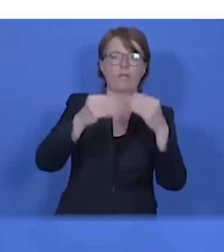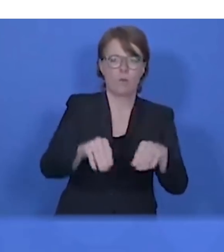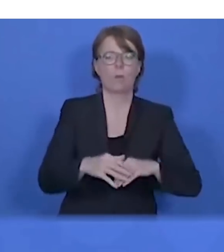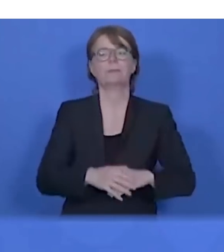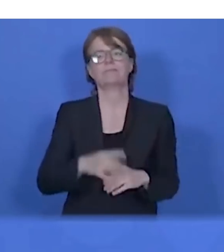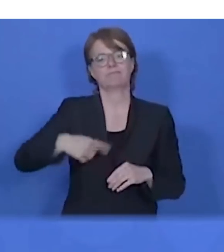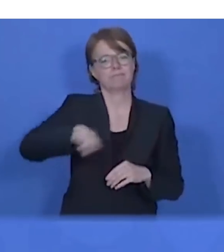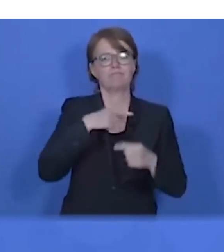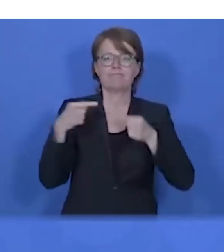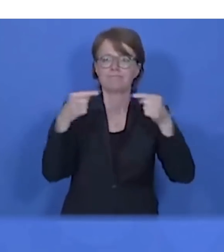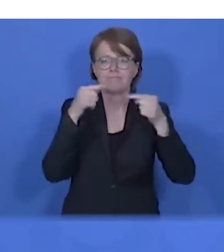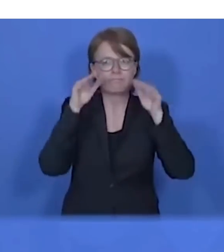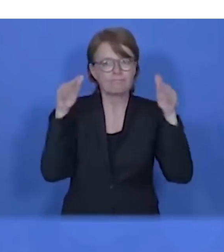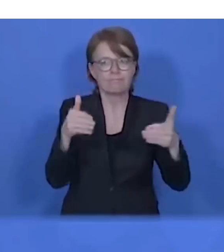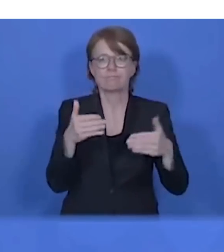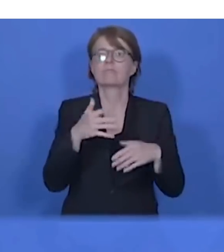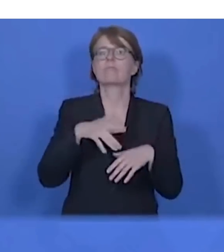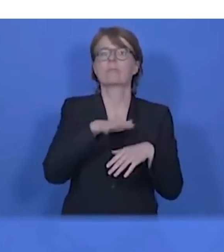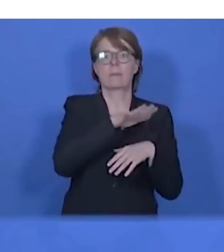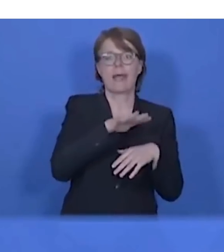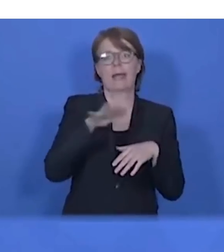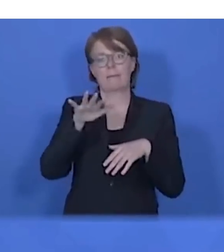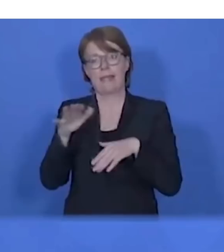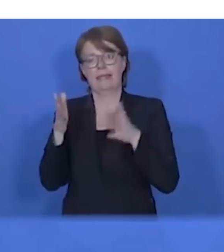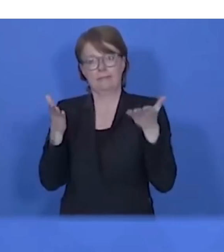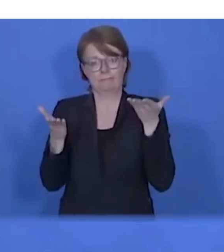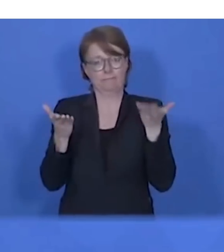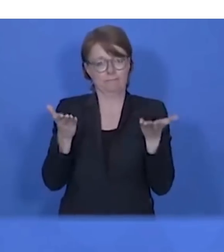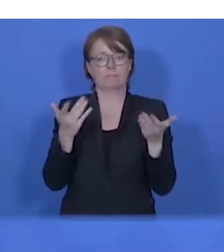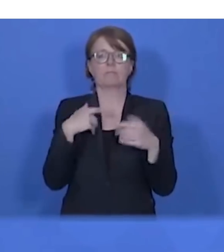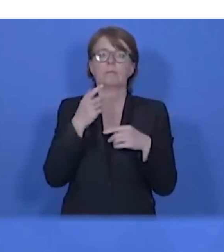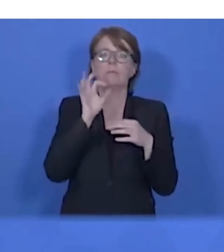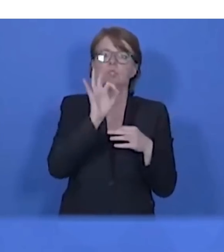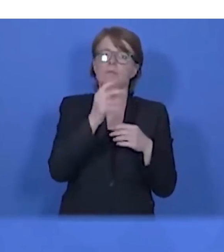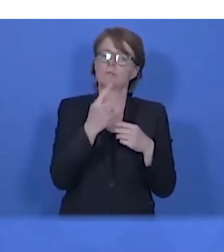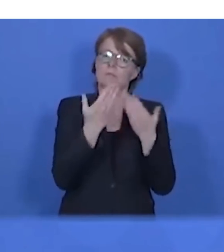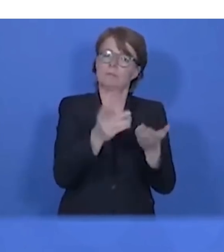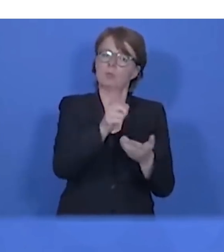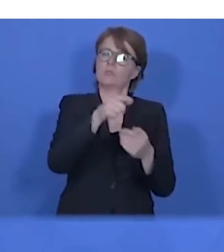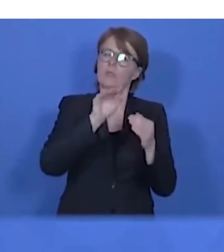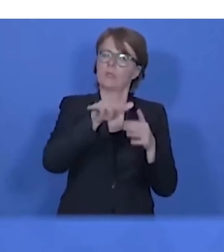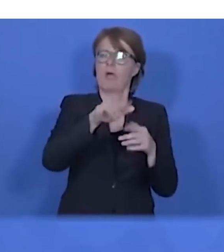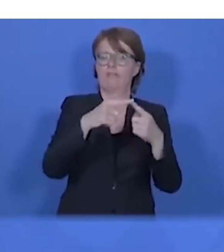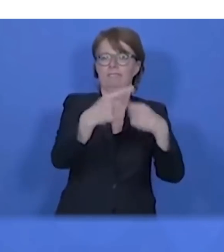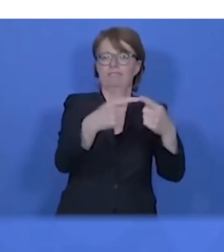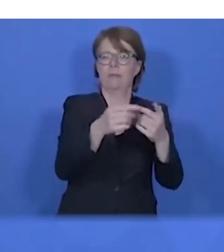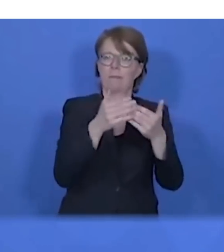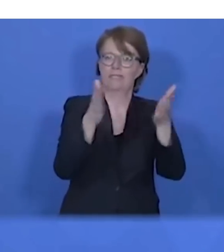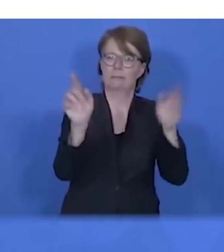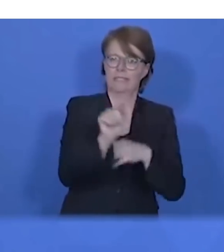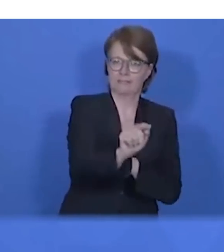wir haben darüber gesprochen, dass wir natürlich auch anderen Branchen Perspektiven geben sollten. Und deshalb werden die